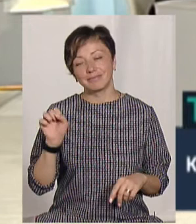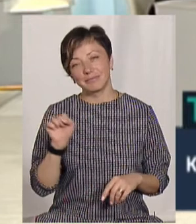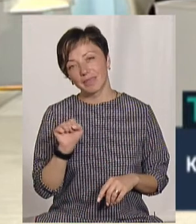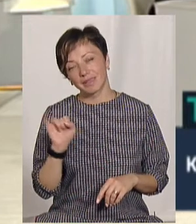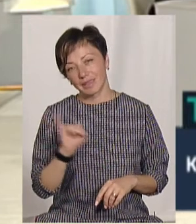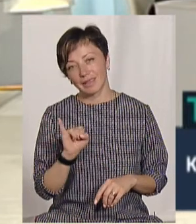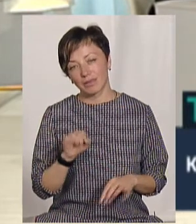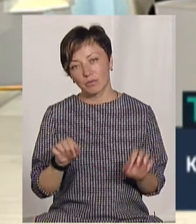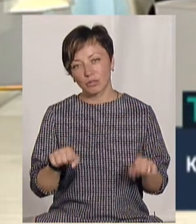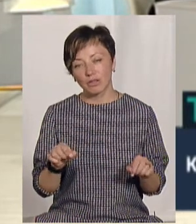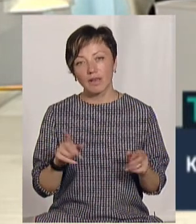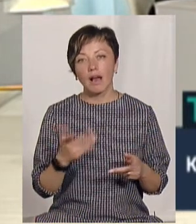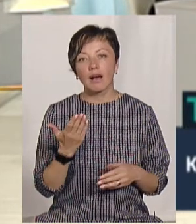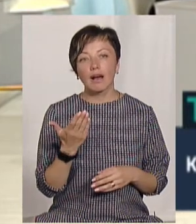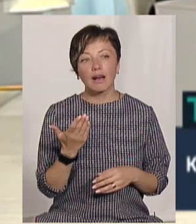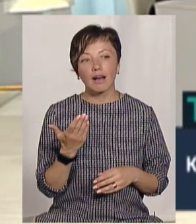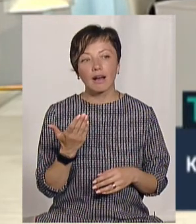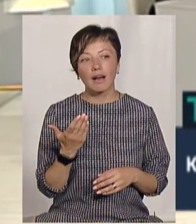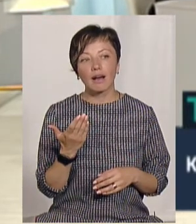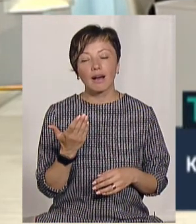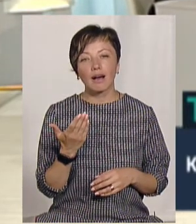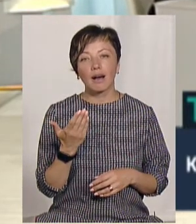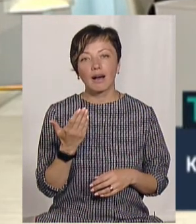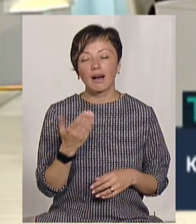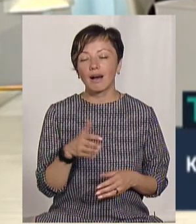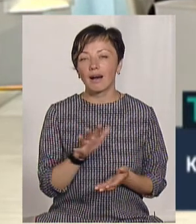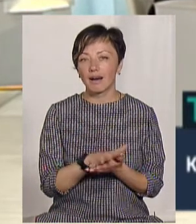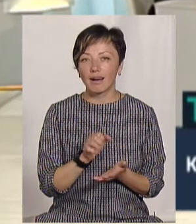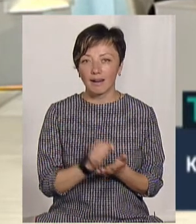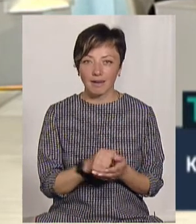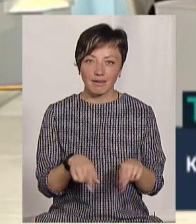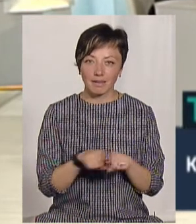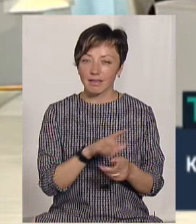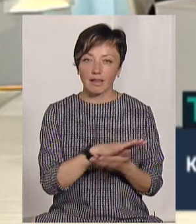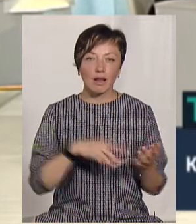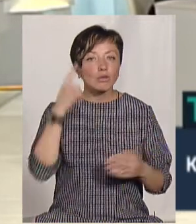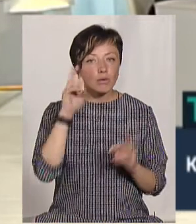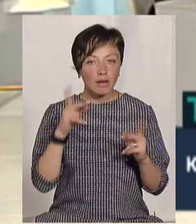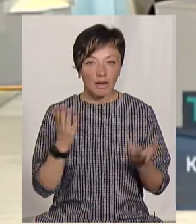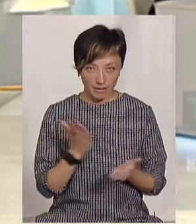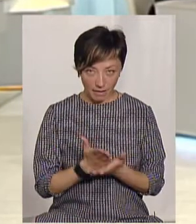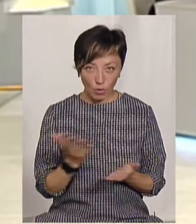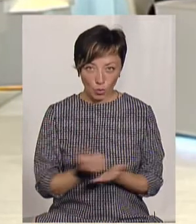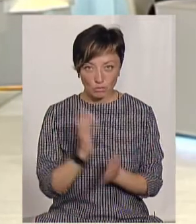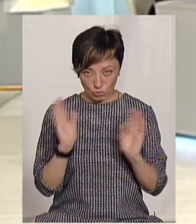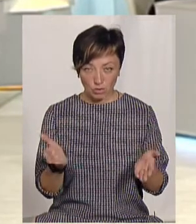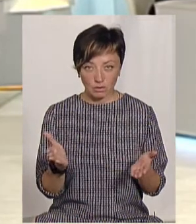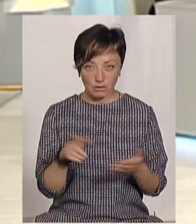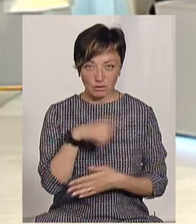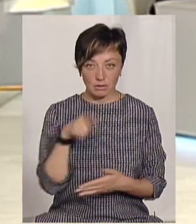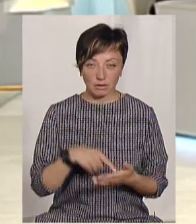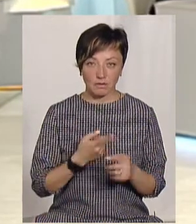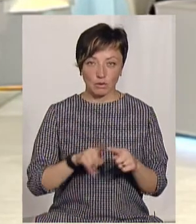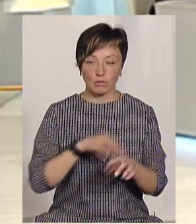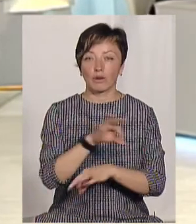можливо, як ви човна назовете? Є успіх? Як вважаєте, буде успіх у